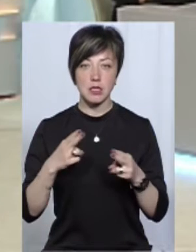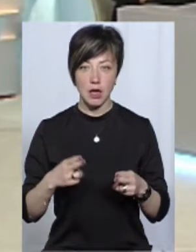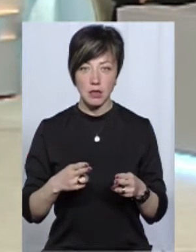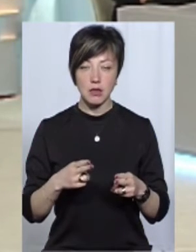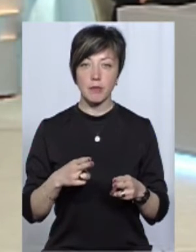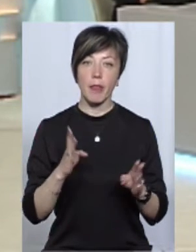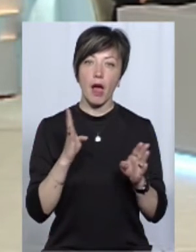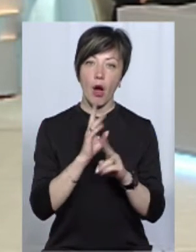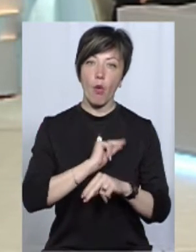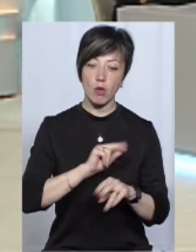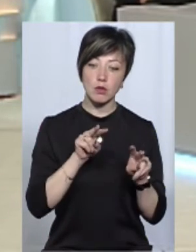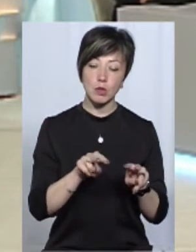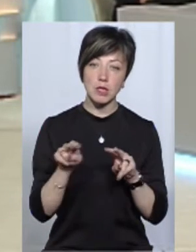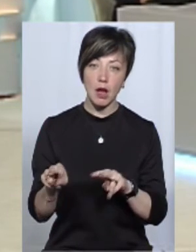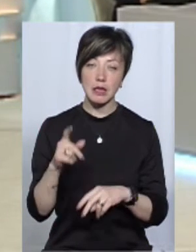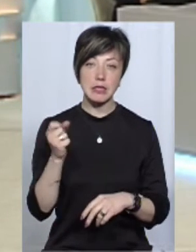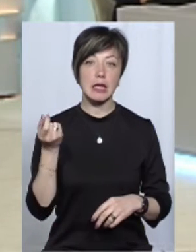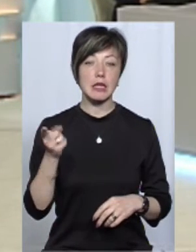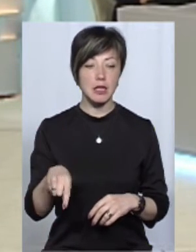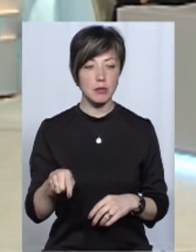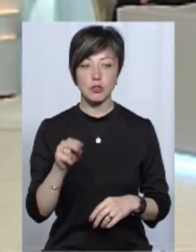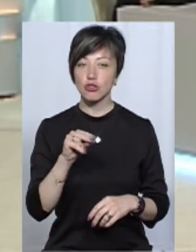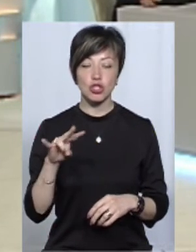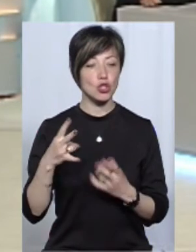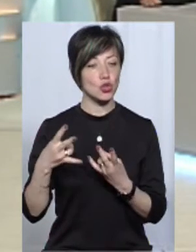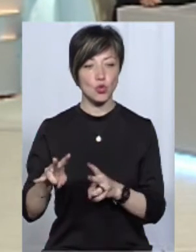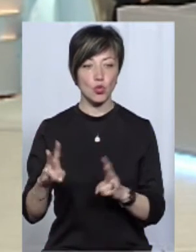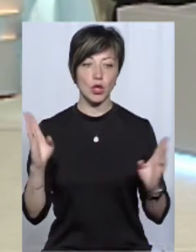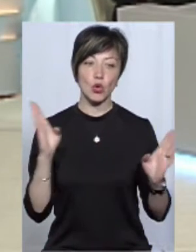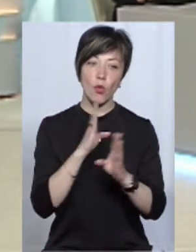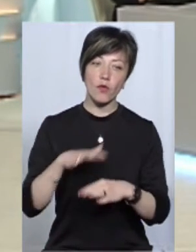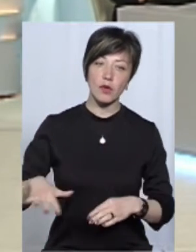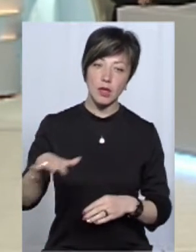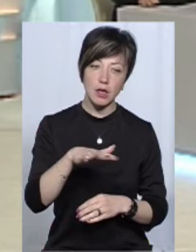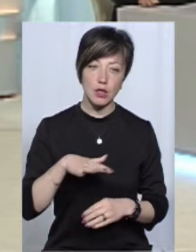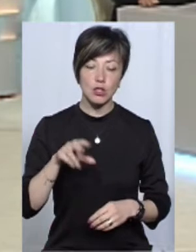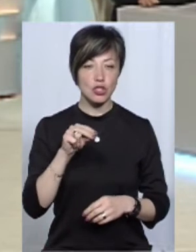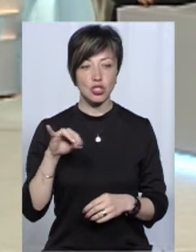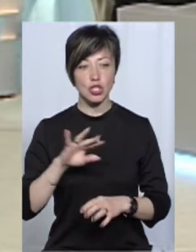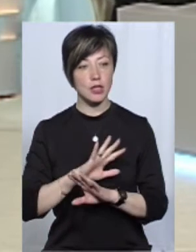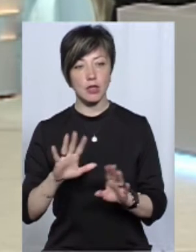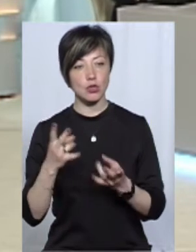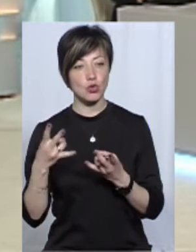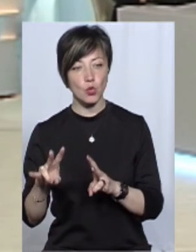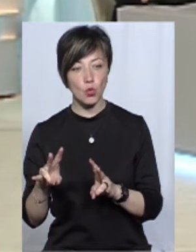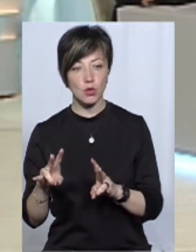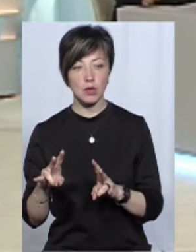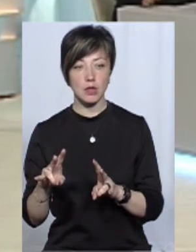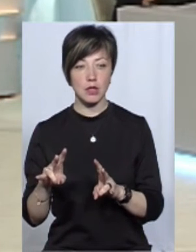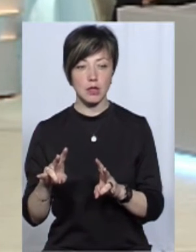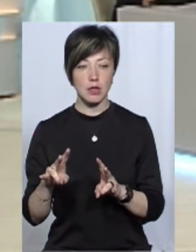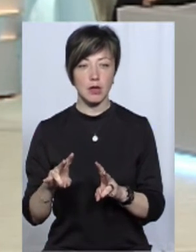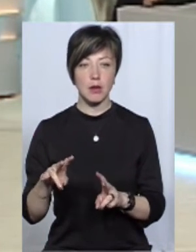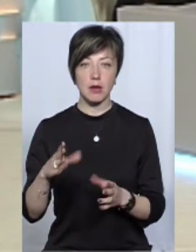Екологи спостерігають за тим, чи не шкодить вона довкіллю, чи не шкодить її